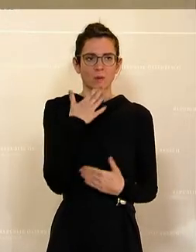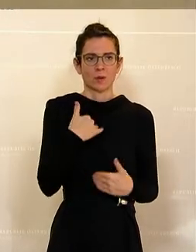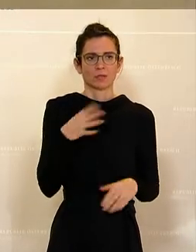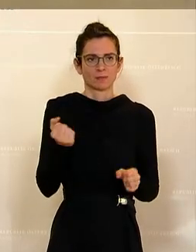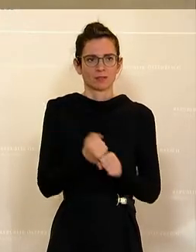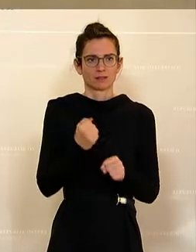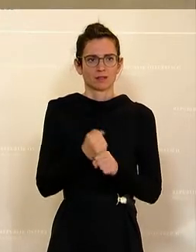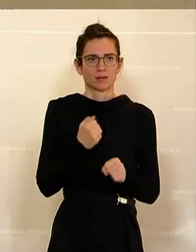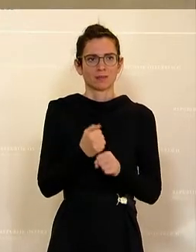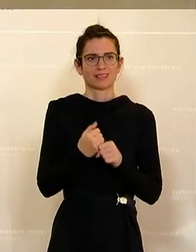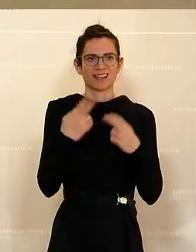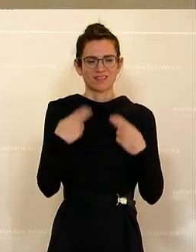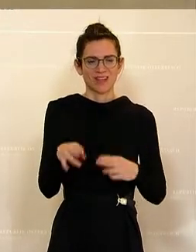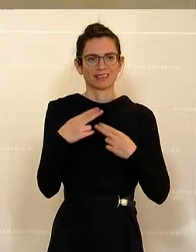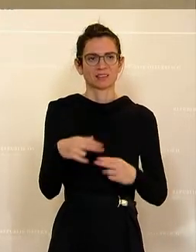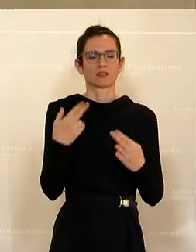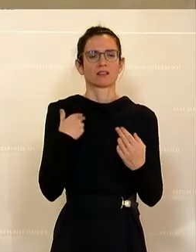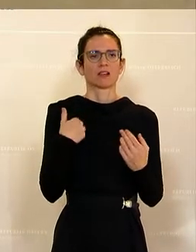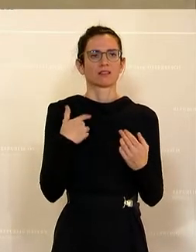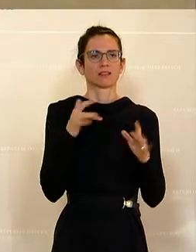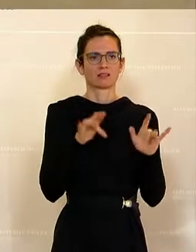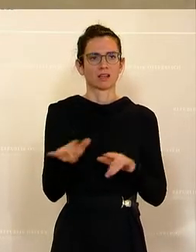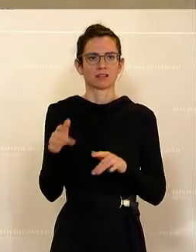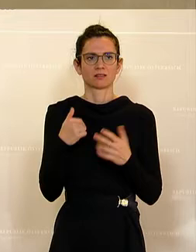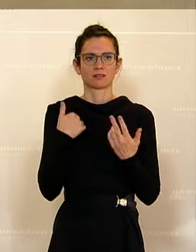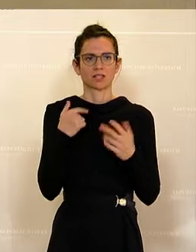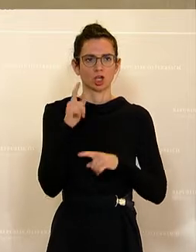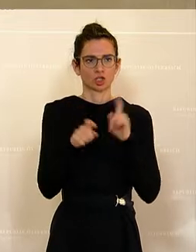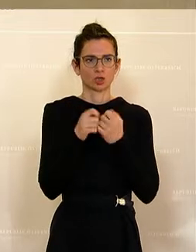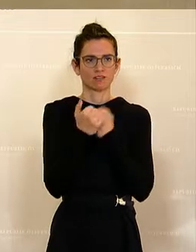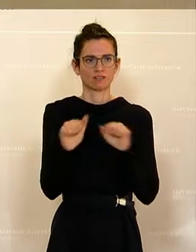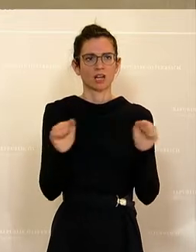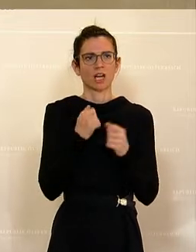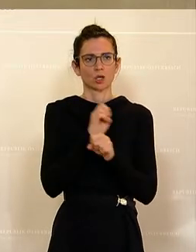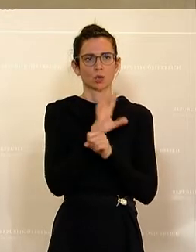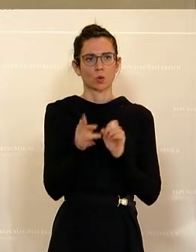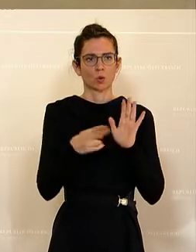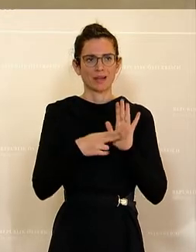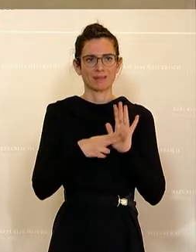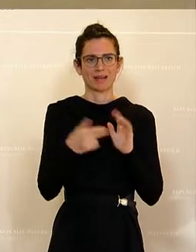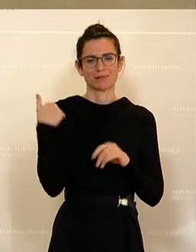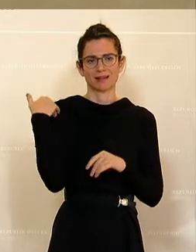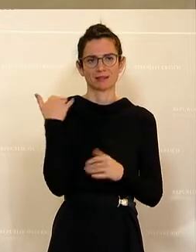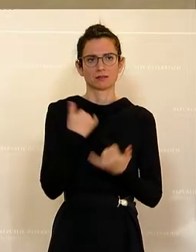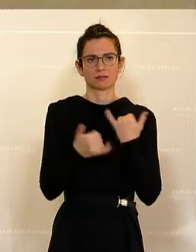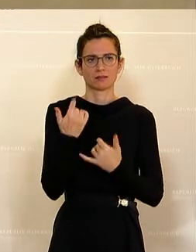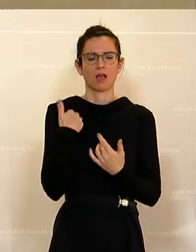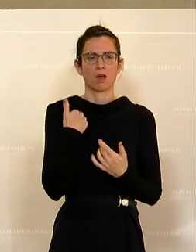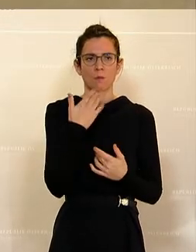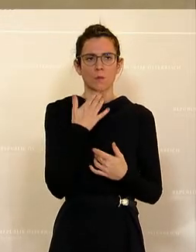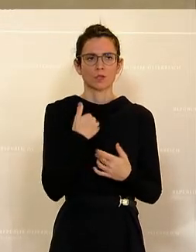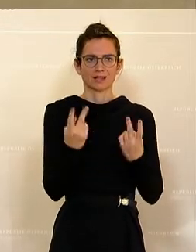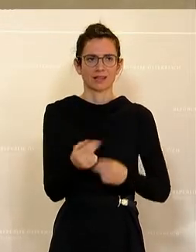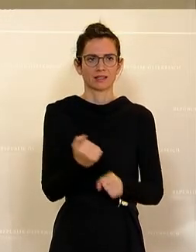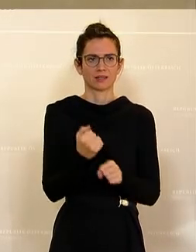Mitarbeitern noch weiter erweitern und bringen. Daher einen steuerfreien Corona-Prämie. Wir letztes Jahr möchten wir verstärkt einbringen.